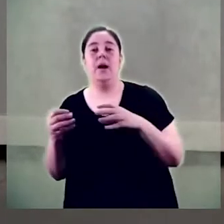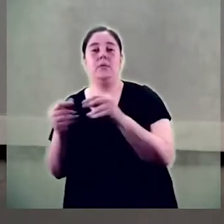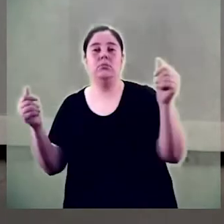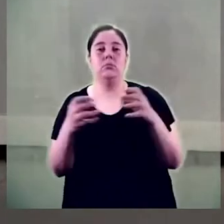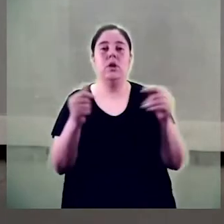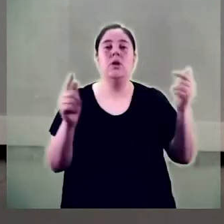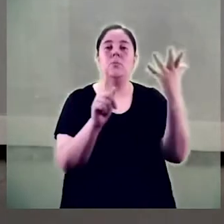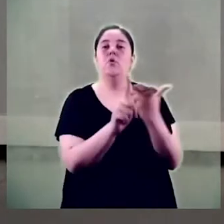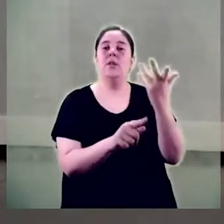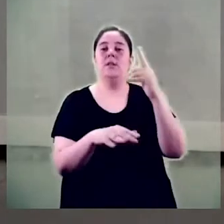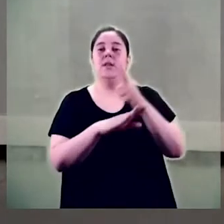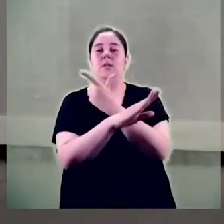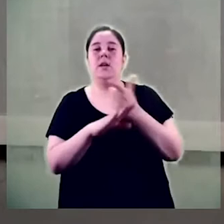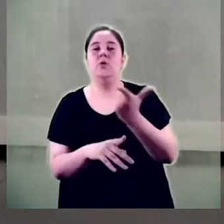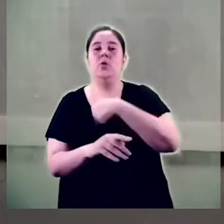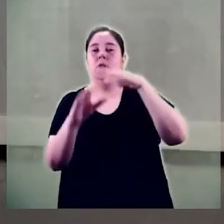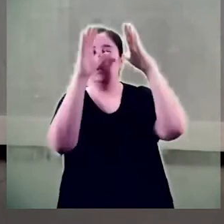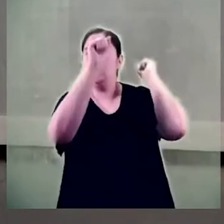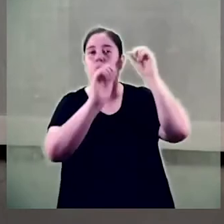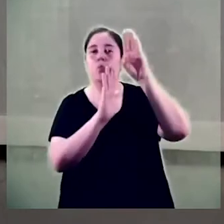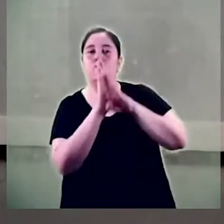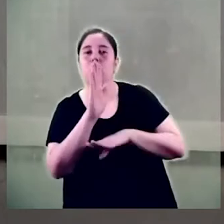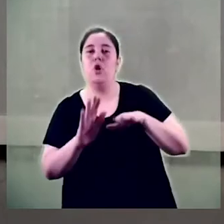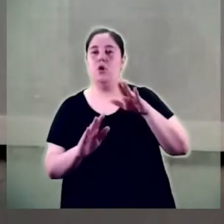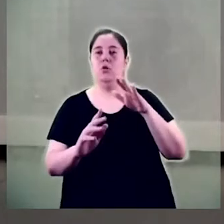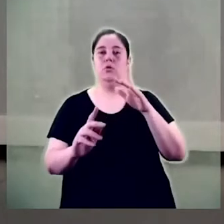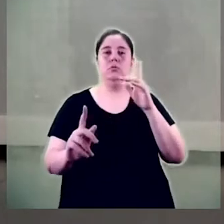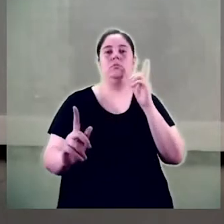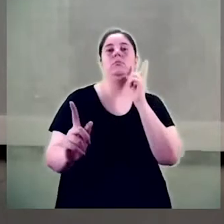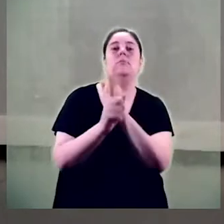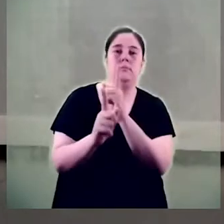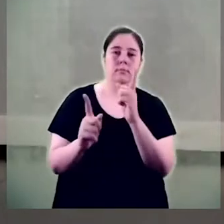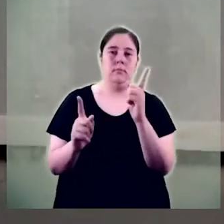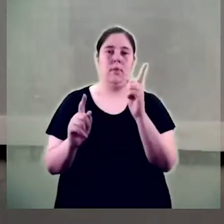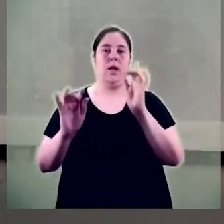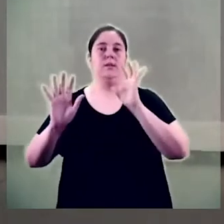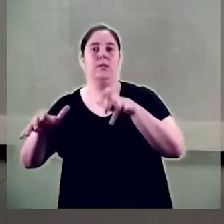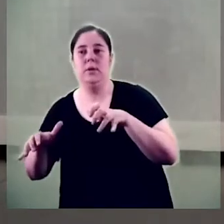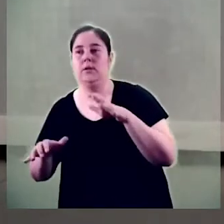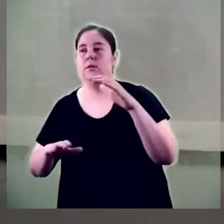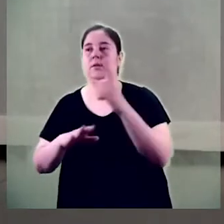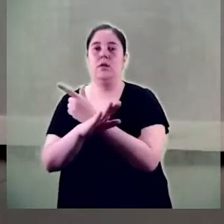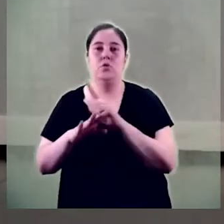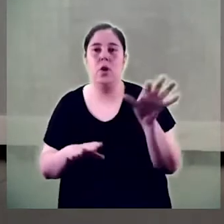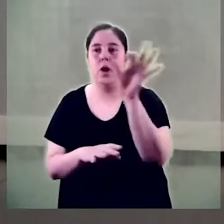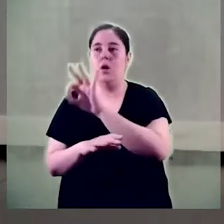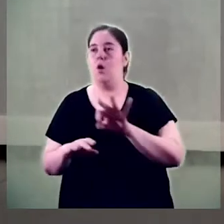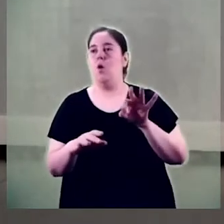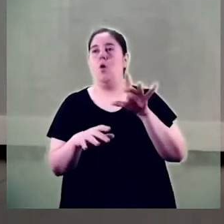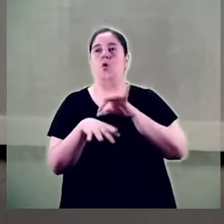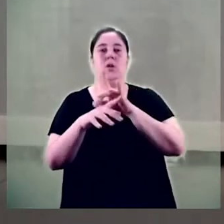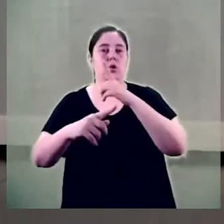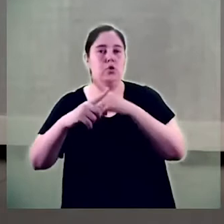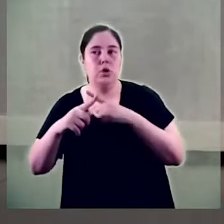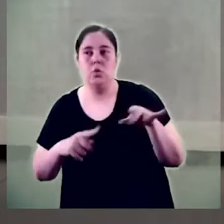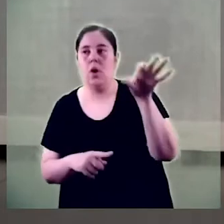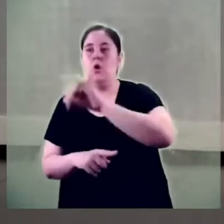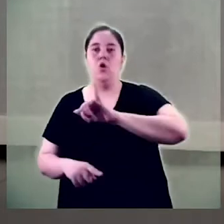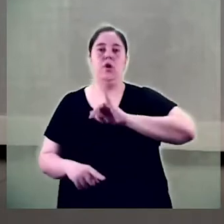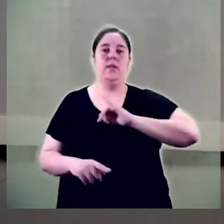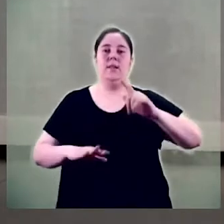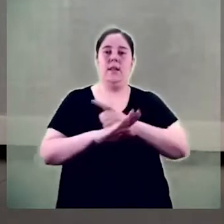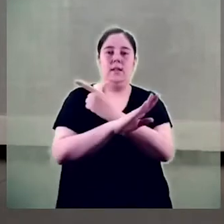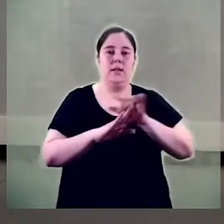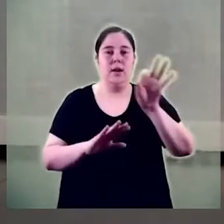comptem amb el protocol per prevenir i actuar contra l'assetjament sexual, assetjament per raó de sexe, orientació sexual, identitat de gènere o